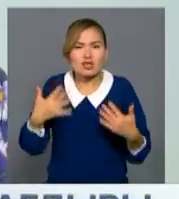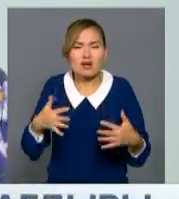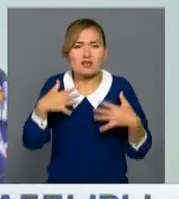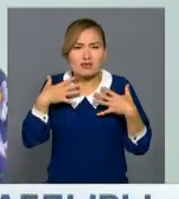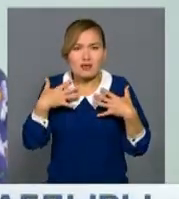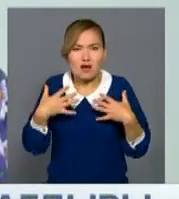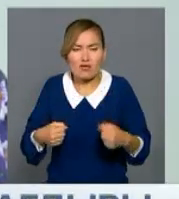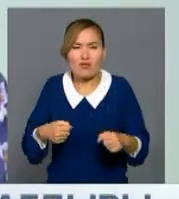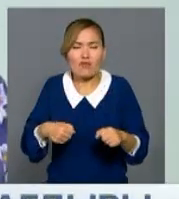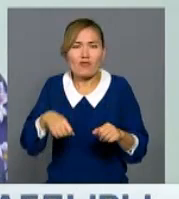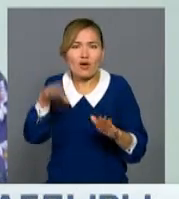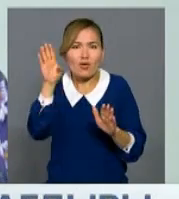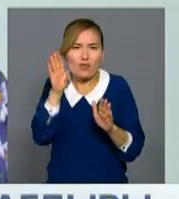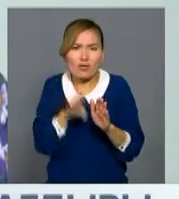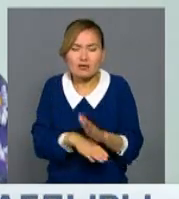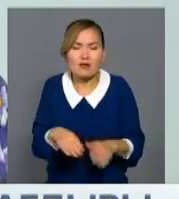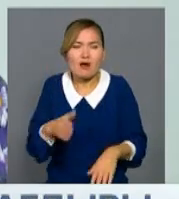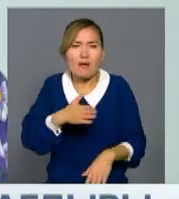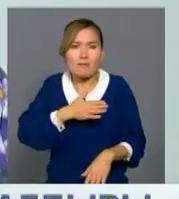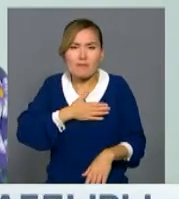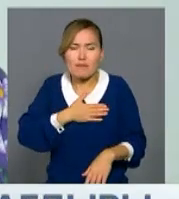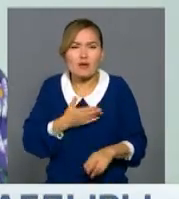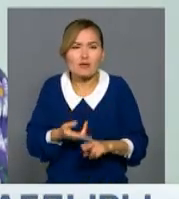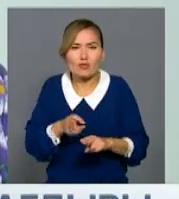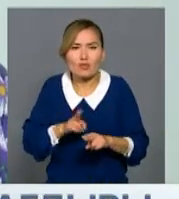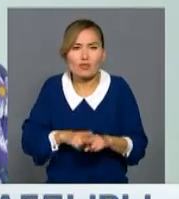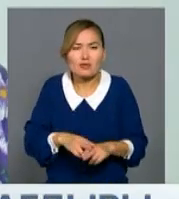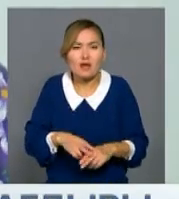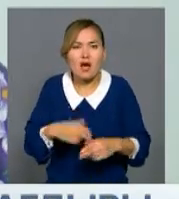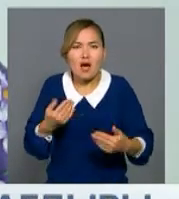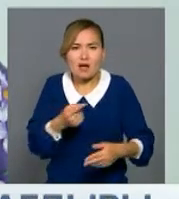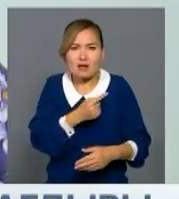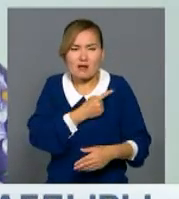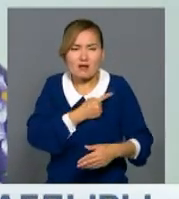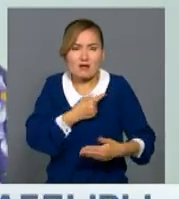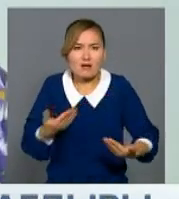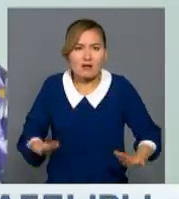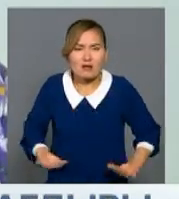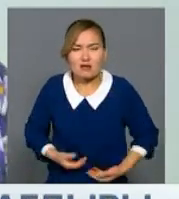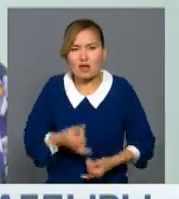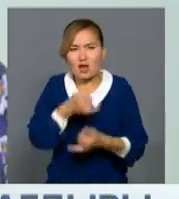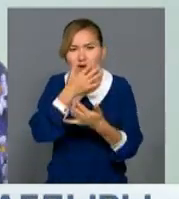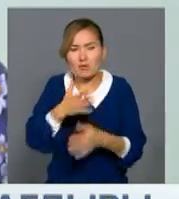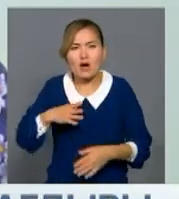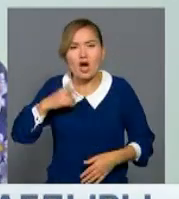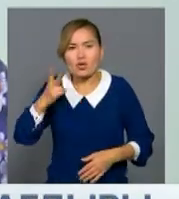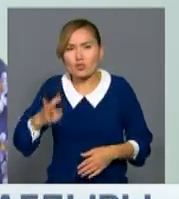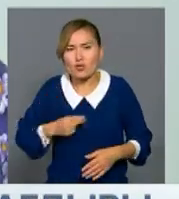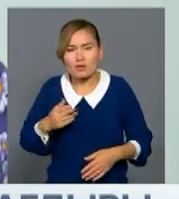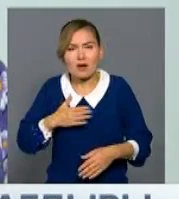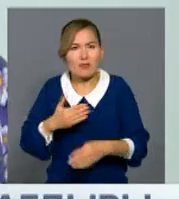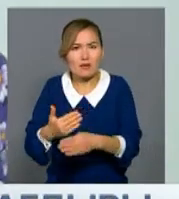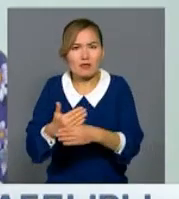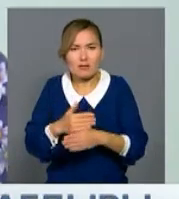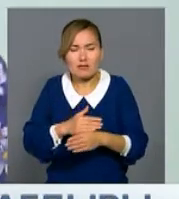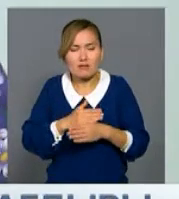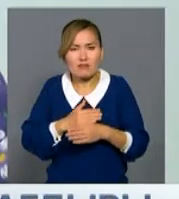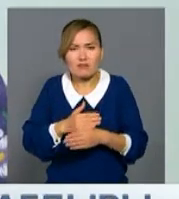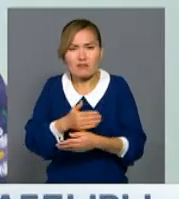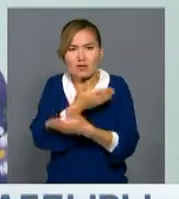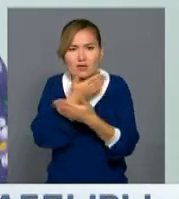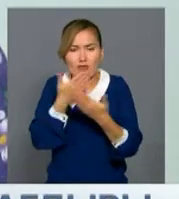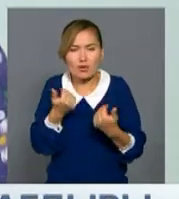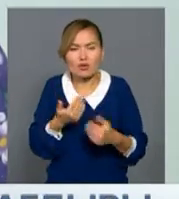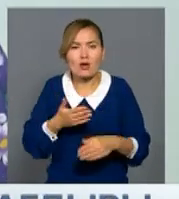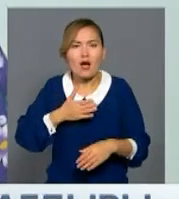жұмысқа кетеді, мен жалғыз үйде ғаламын. Аз соғымды қамдайтын ешкім жоқ. Сол себепті қарттар үйіне ұрналасқым келеді. Бірақ ол